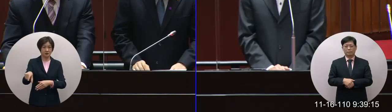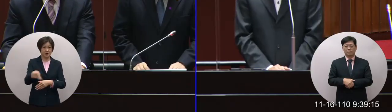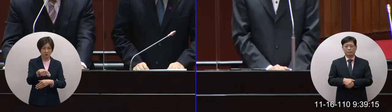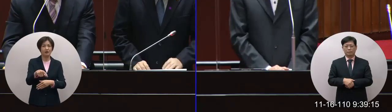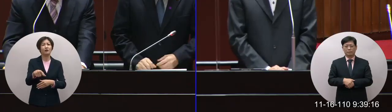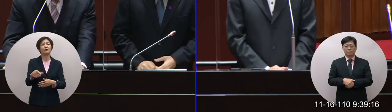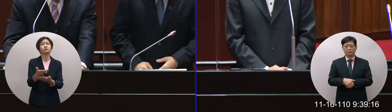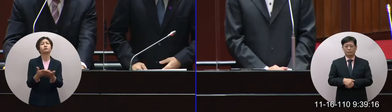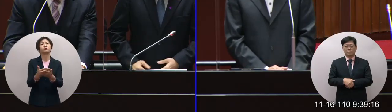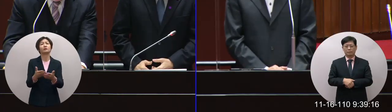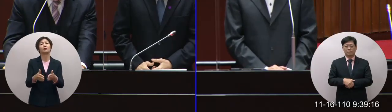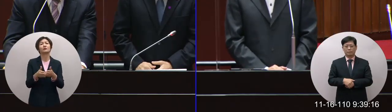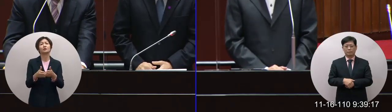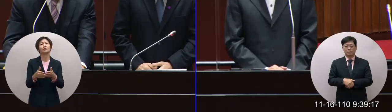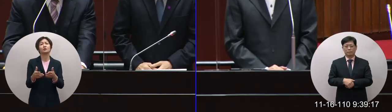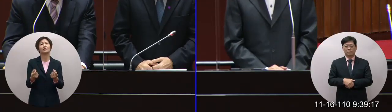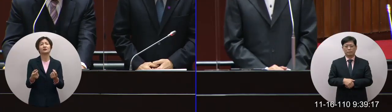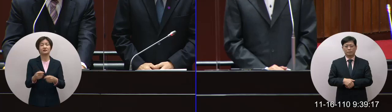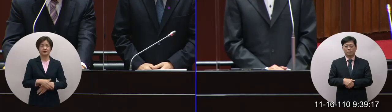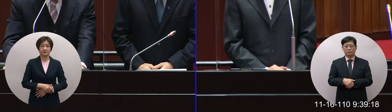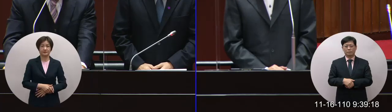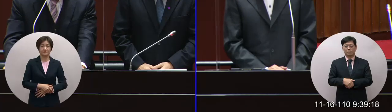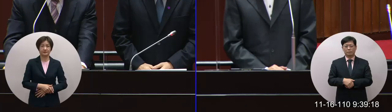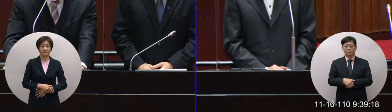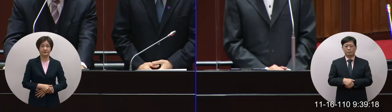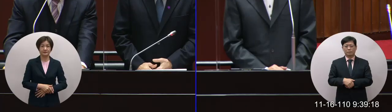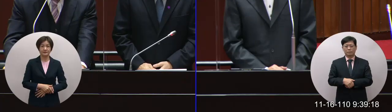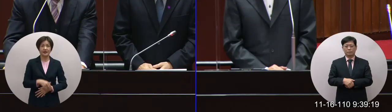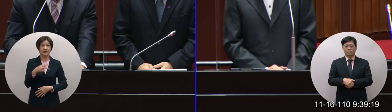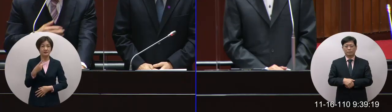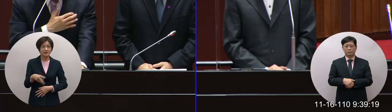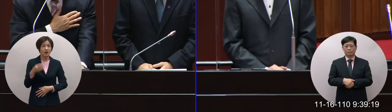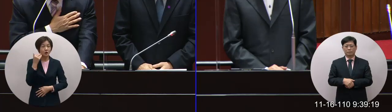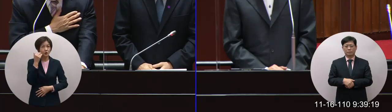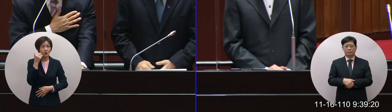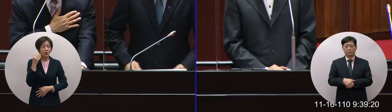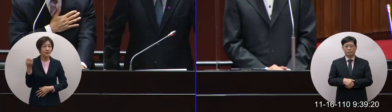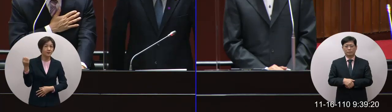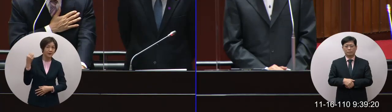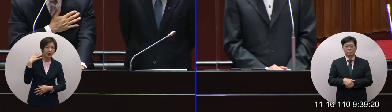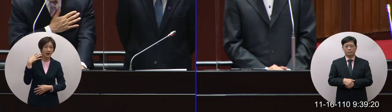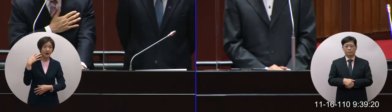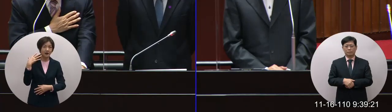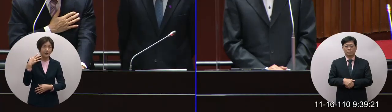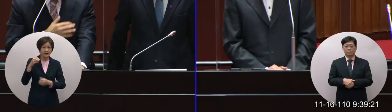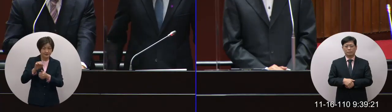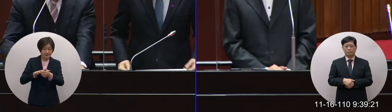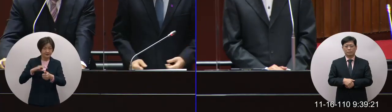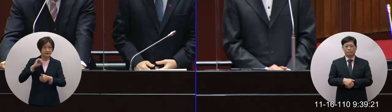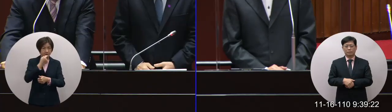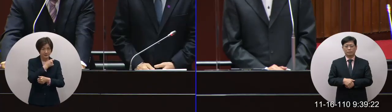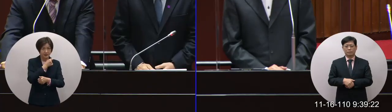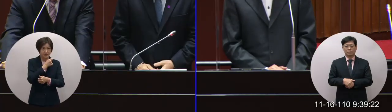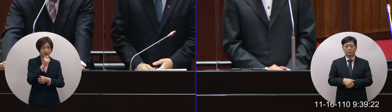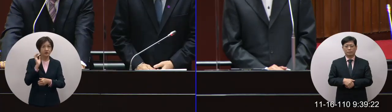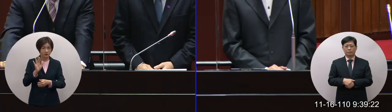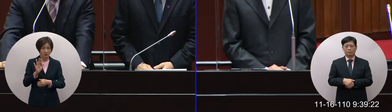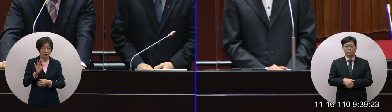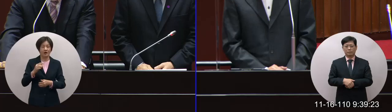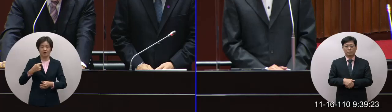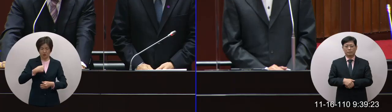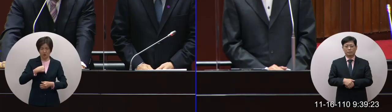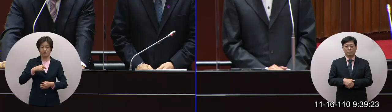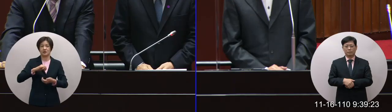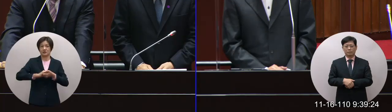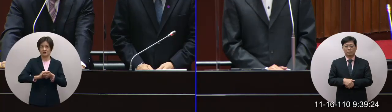互通不過相關的訊息如果有涉及到我國那我們一定都會